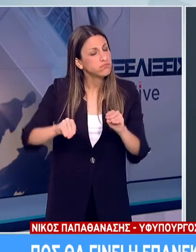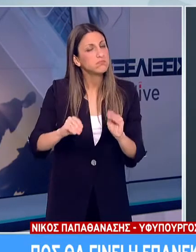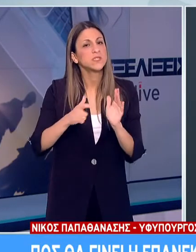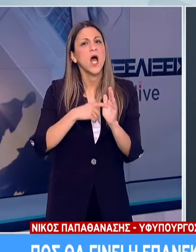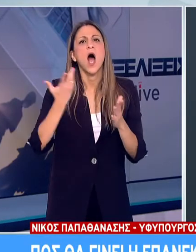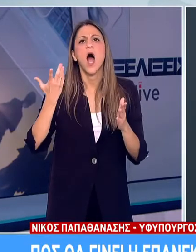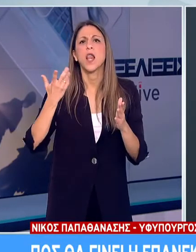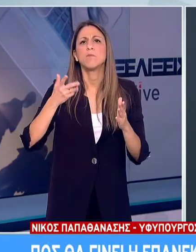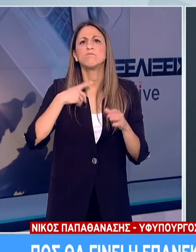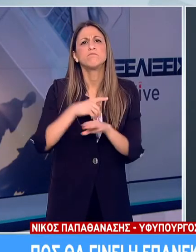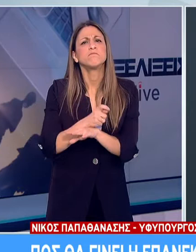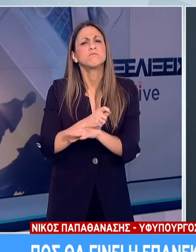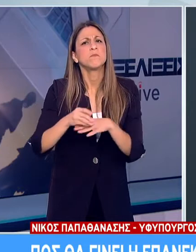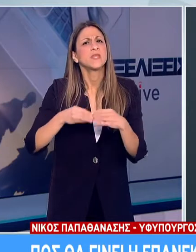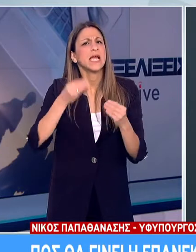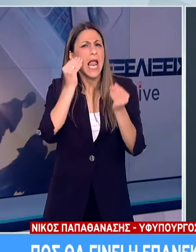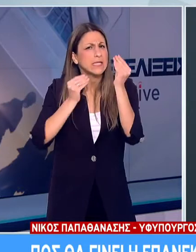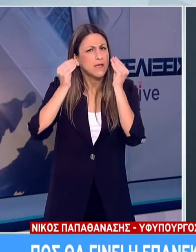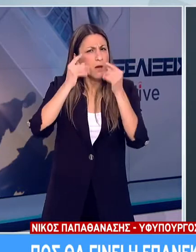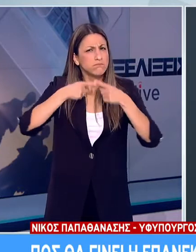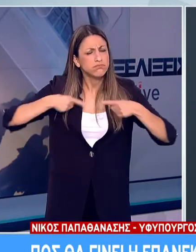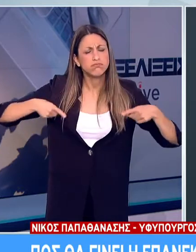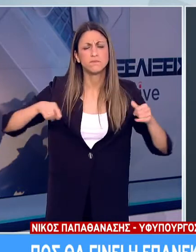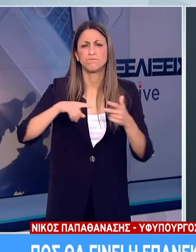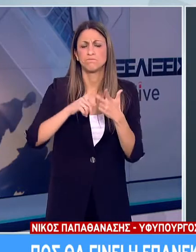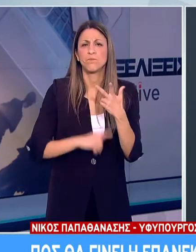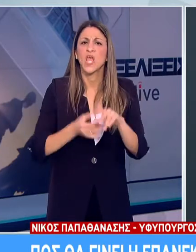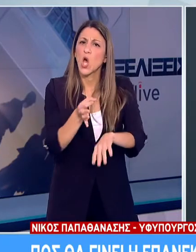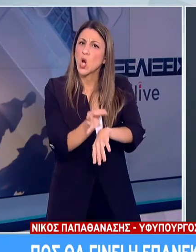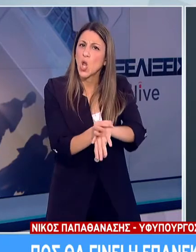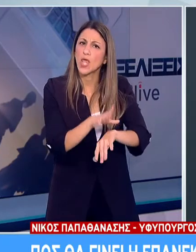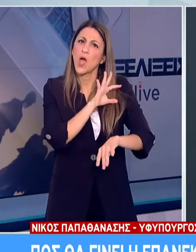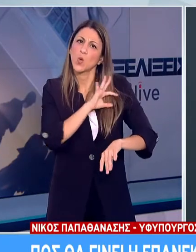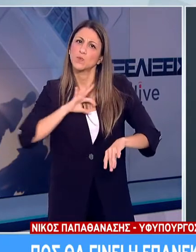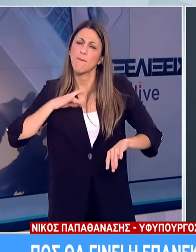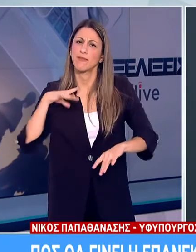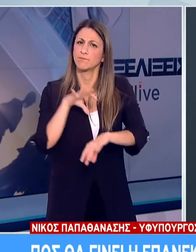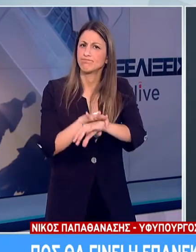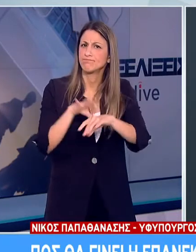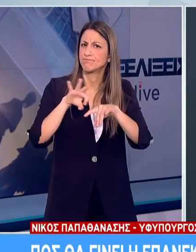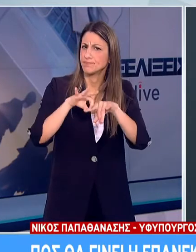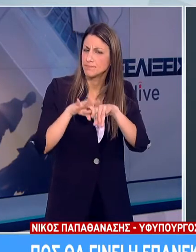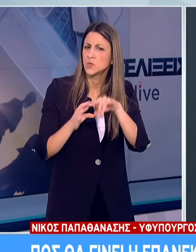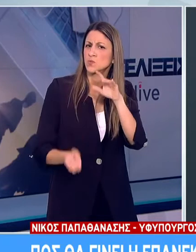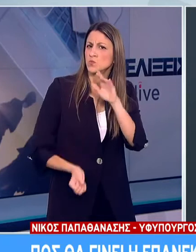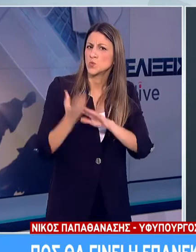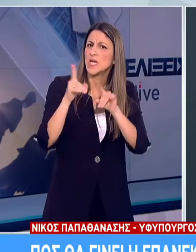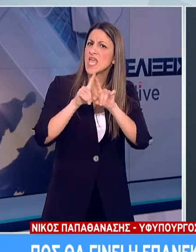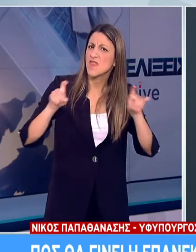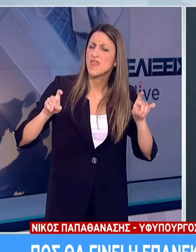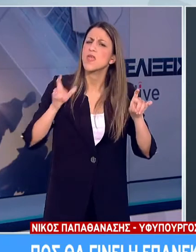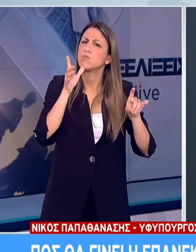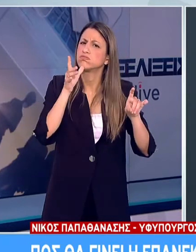δερμάτινων ειδών, καλλιντικών και ειδών καλοπισμού, ρολογιών και κοσμημάτων, καινούργιων ειδών και